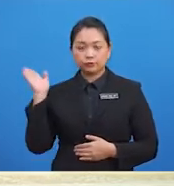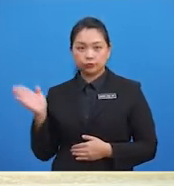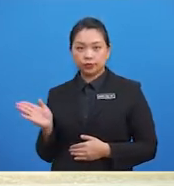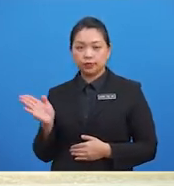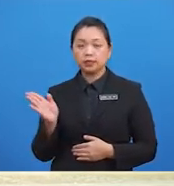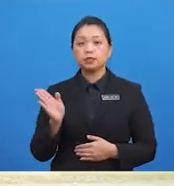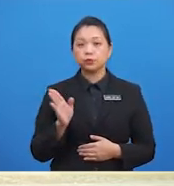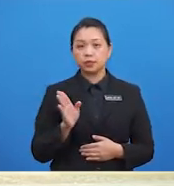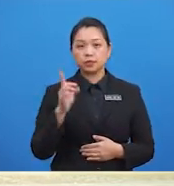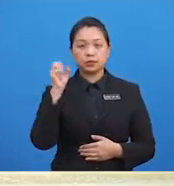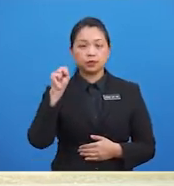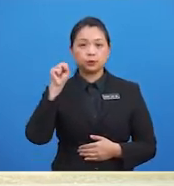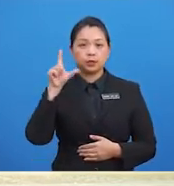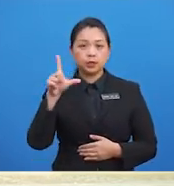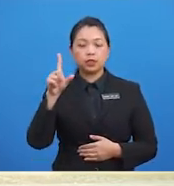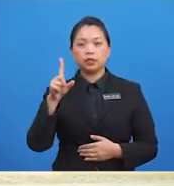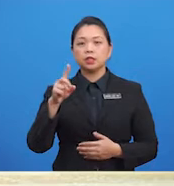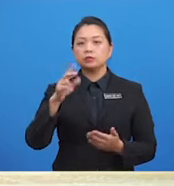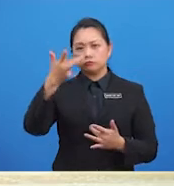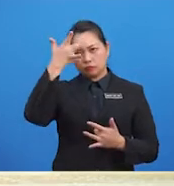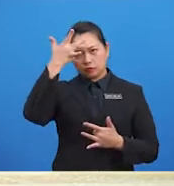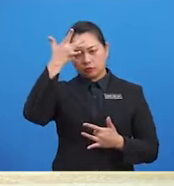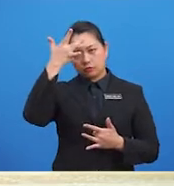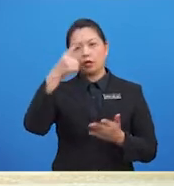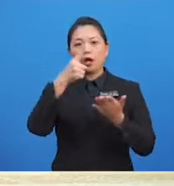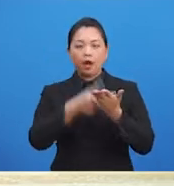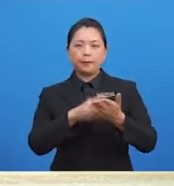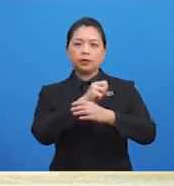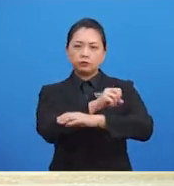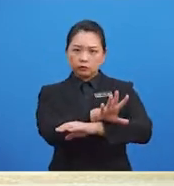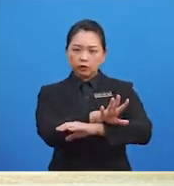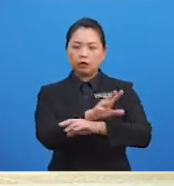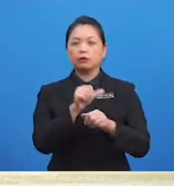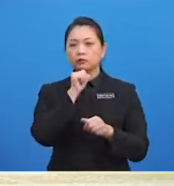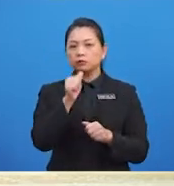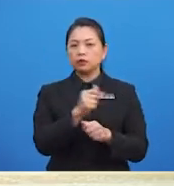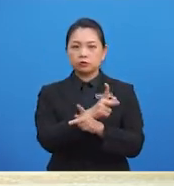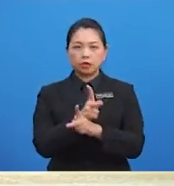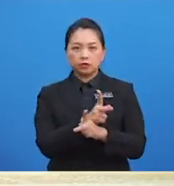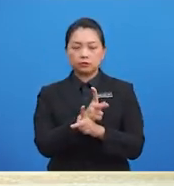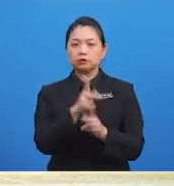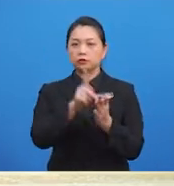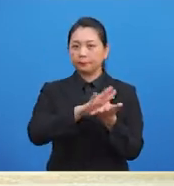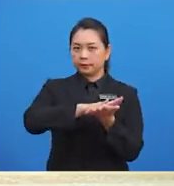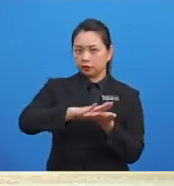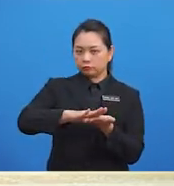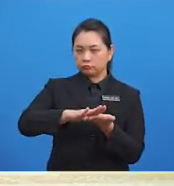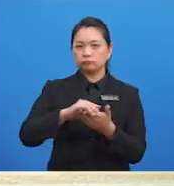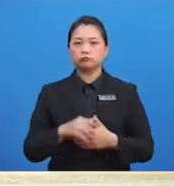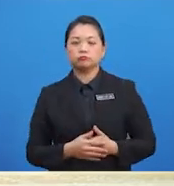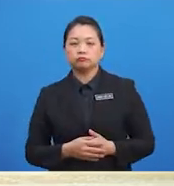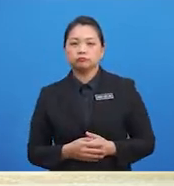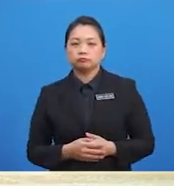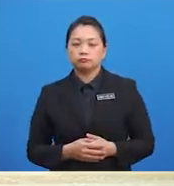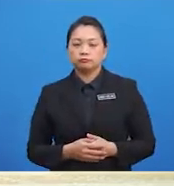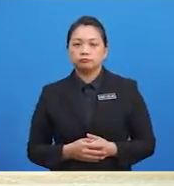Suiling jatuh sakit Mari kita lihat apakah kesan tidak menjaga kebersihan diri Kesannya